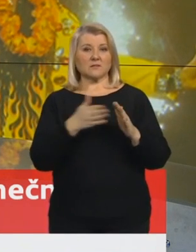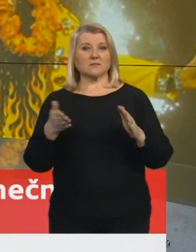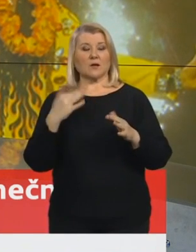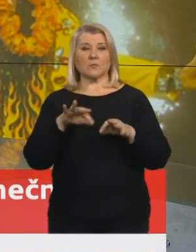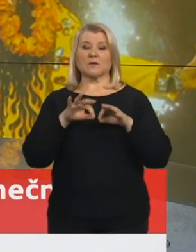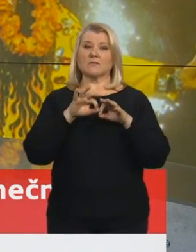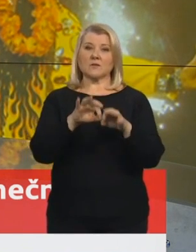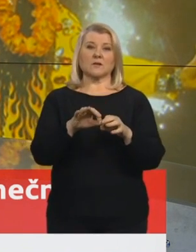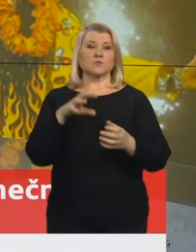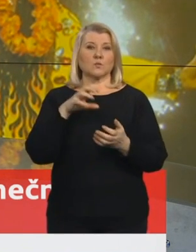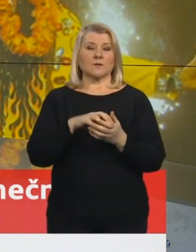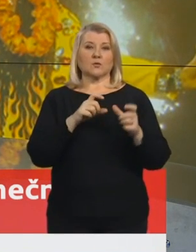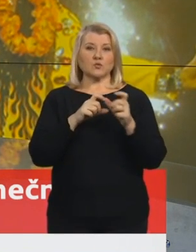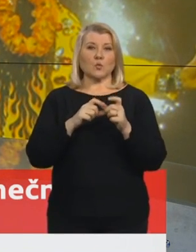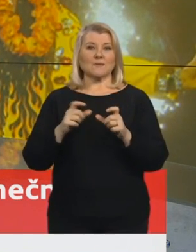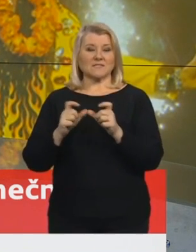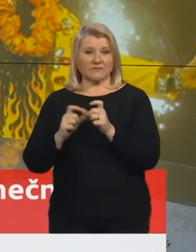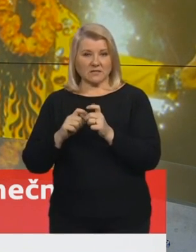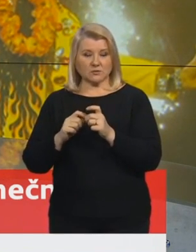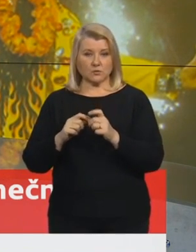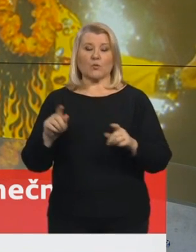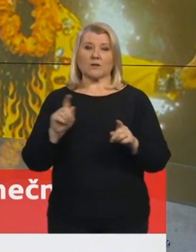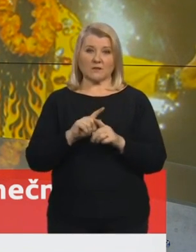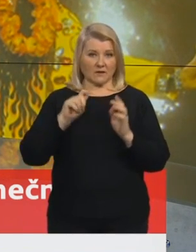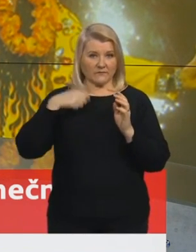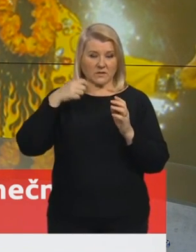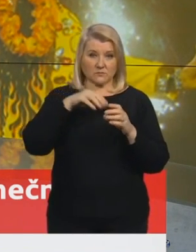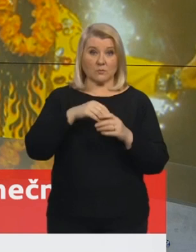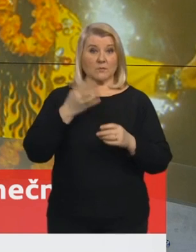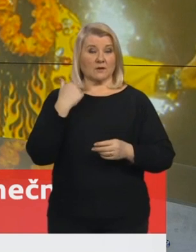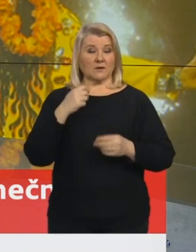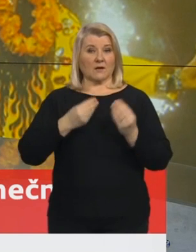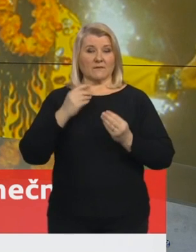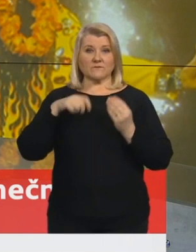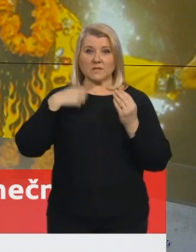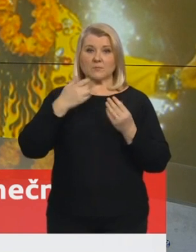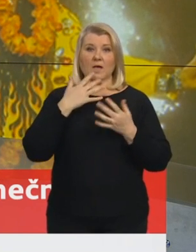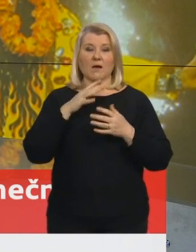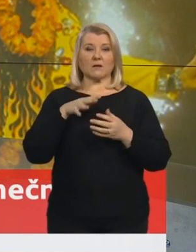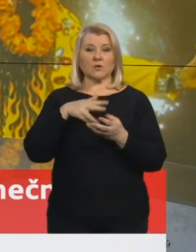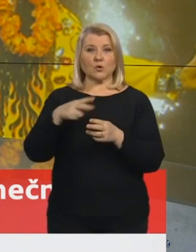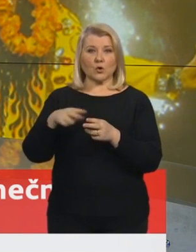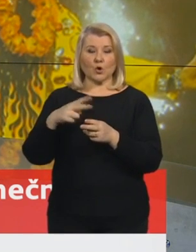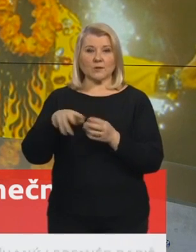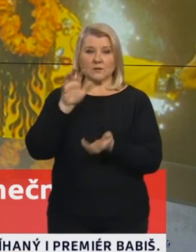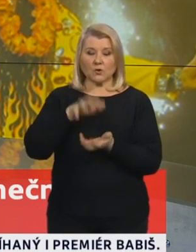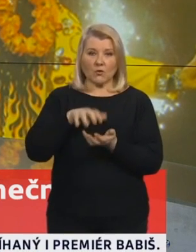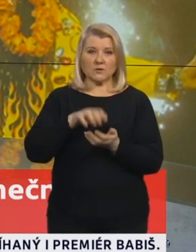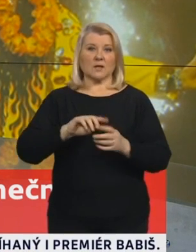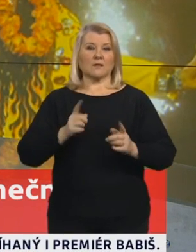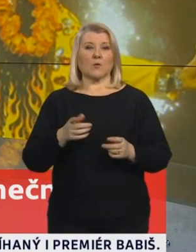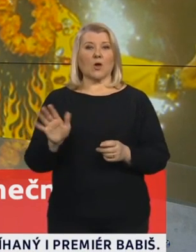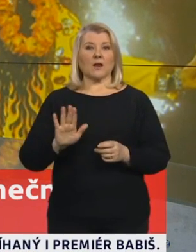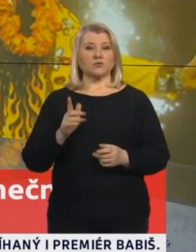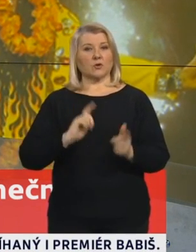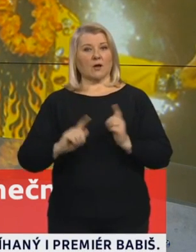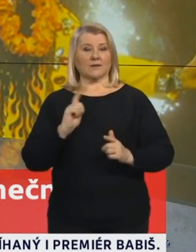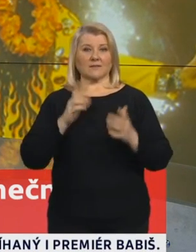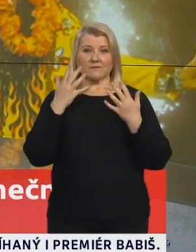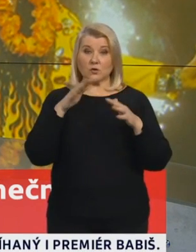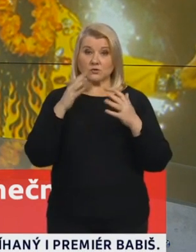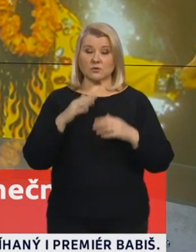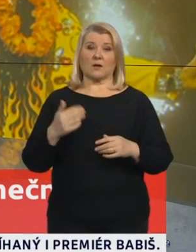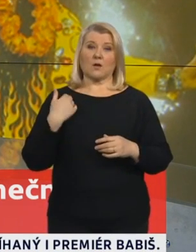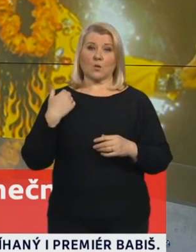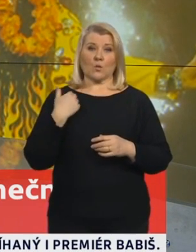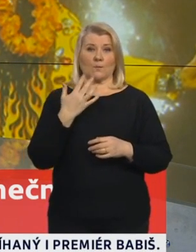kapely Šum Svistu, věnoval se ale taky filmu. Zahrál si třeba ve filmech Jak se krotí krokodíly, anebo Eliška má ráda divočinu. Bylo